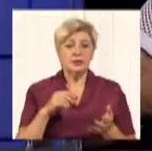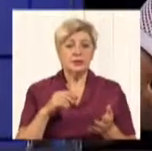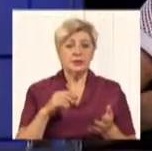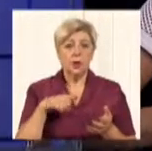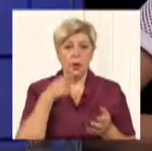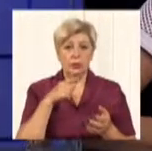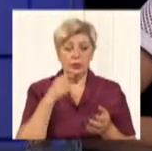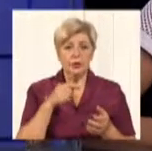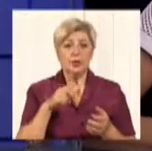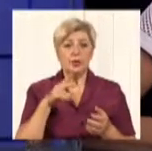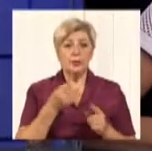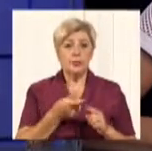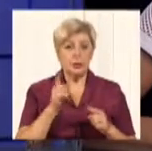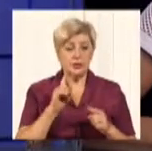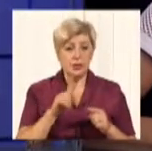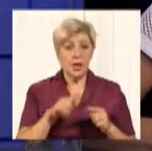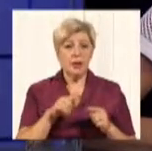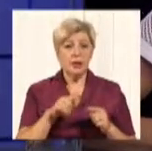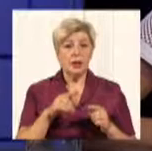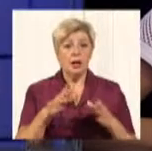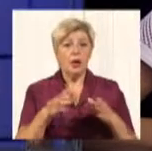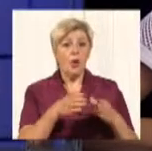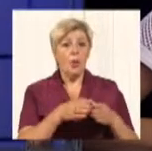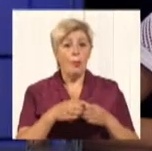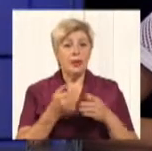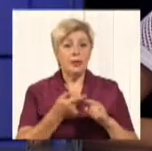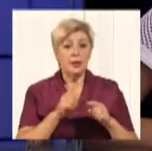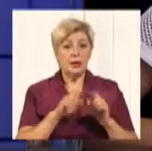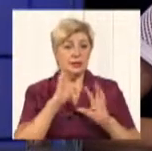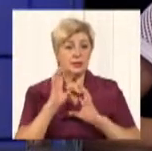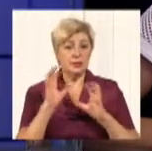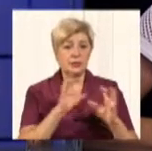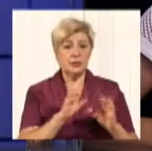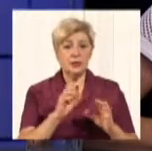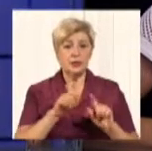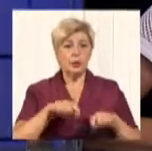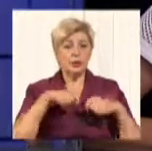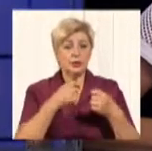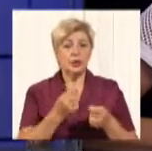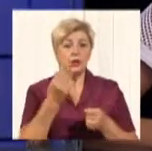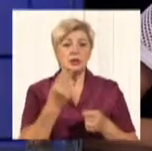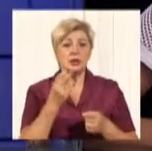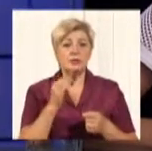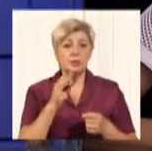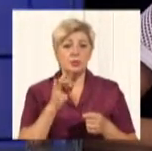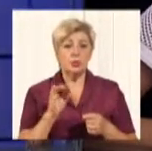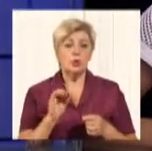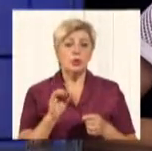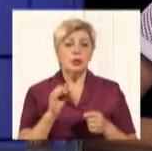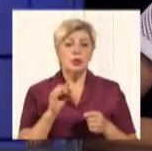ну, говорити просто про це компанії, яка забезпечує передачу цифрового сигналу. Це Товзеонбуд,